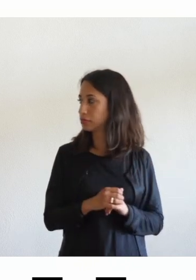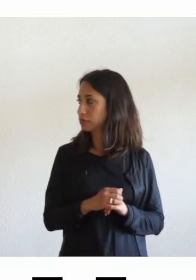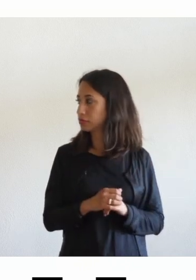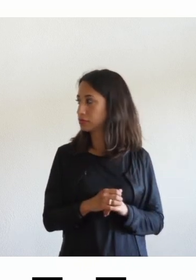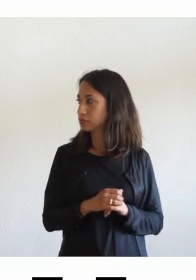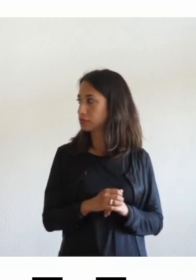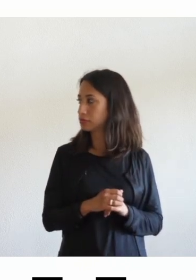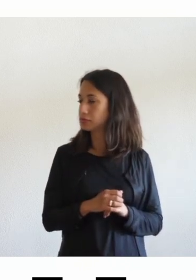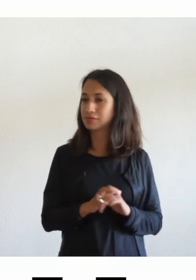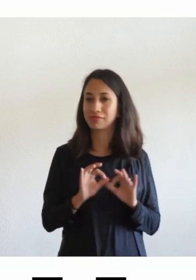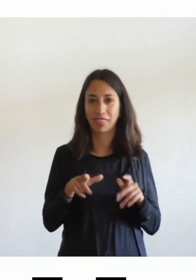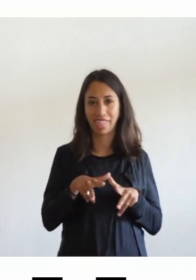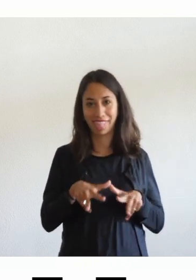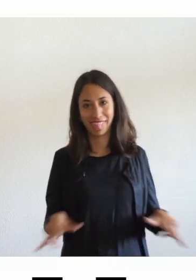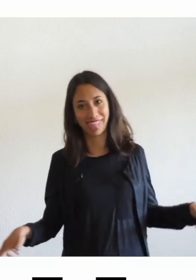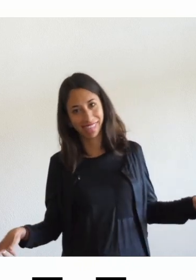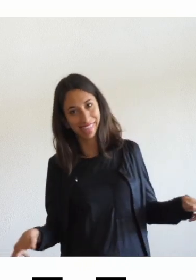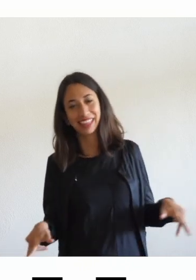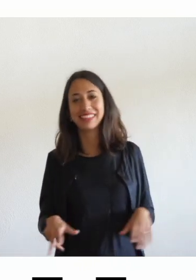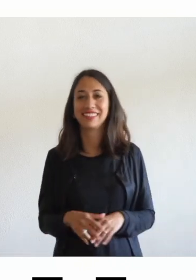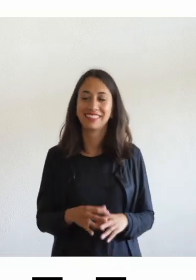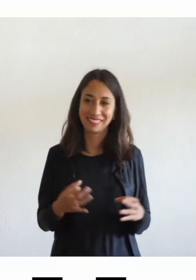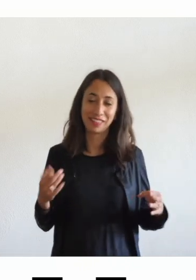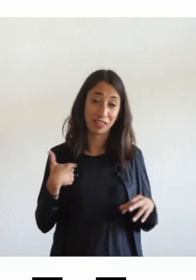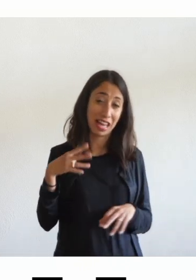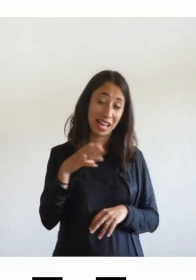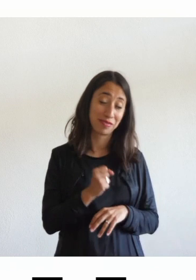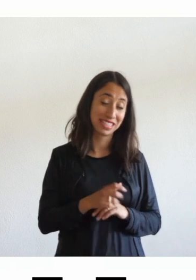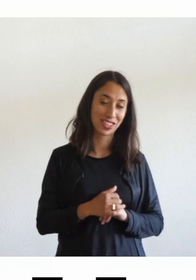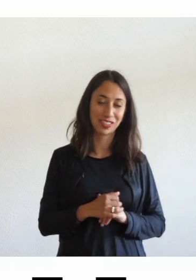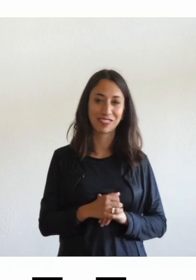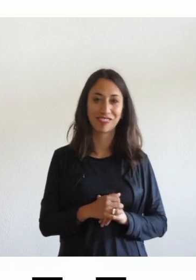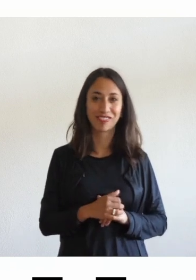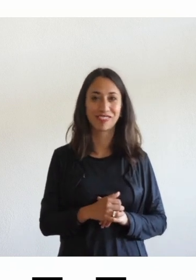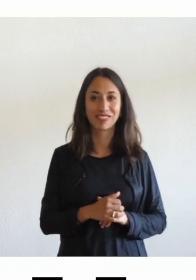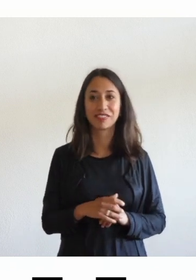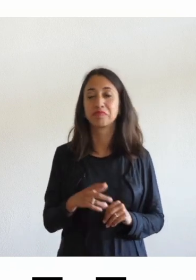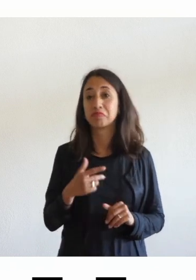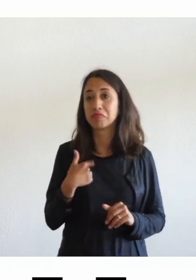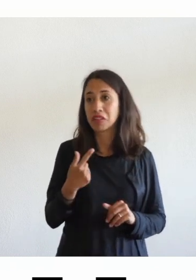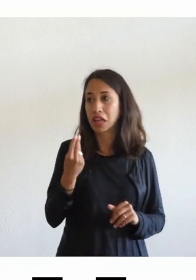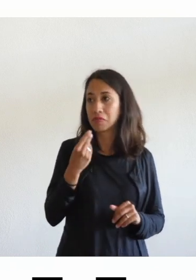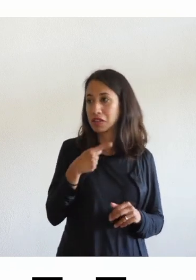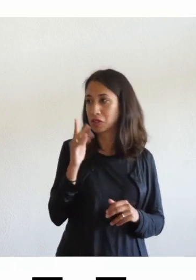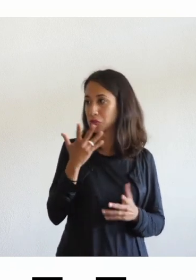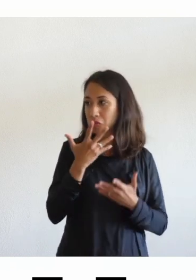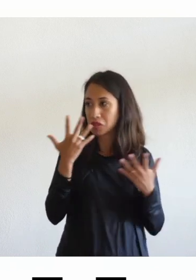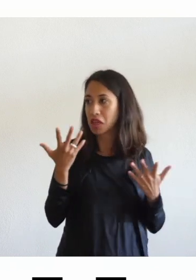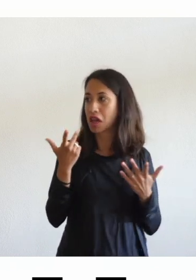sfiniti mi capisco tutto chiaro ci sono osservazioni